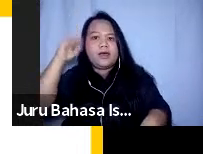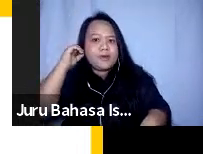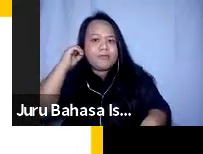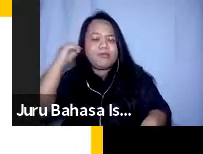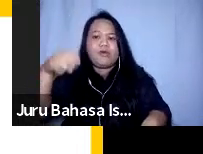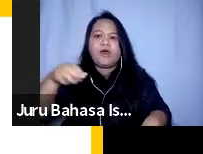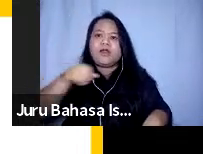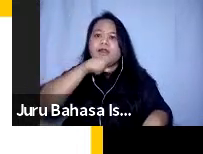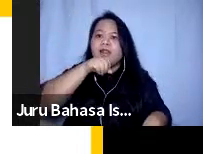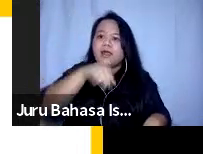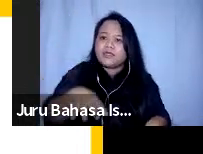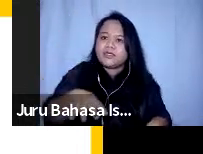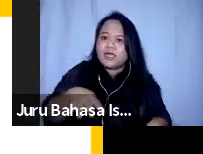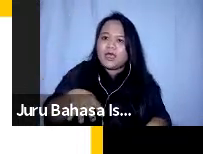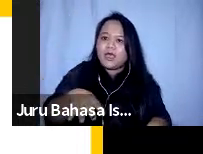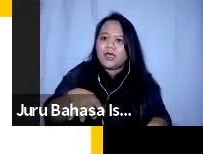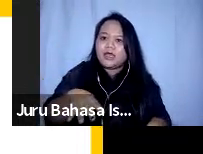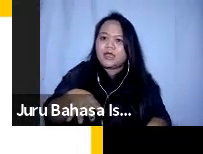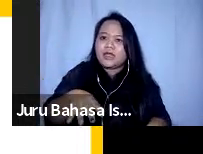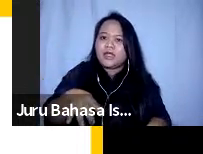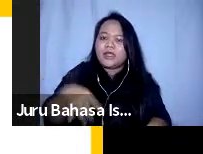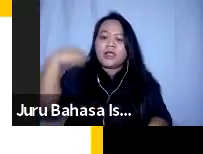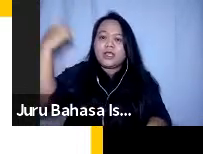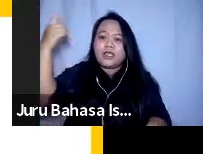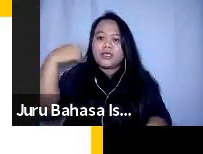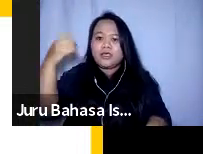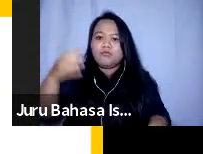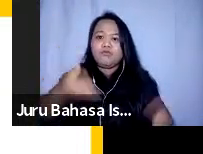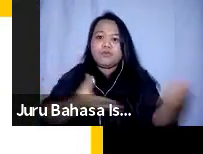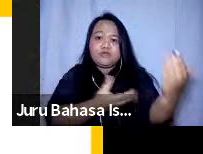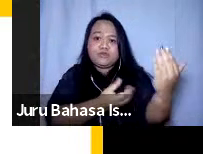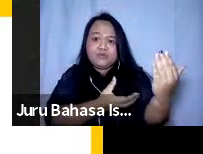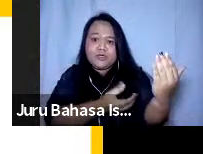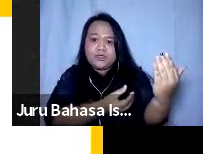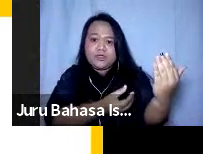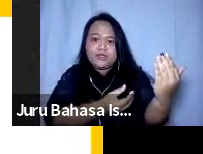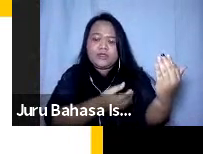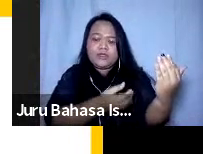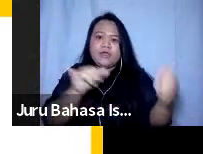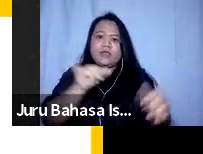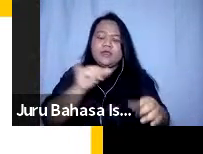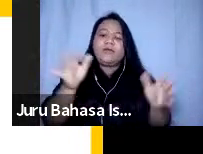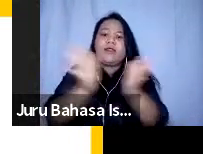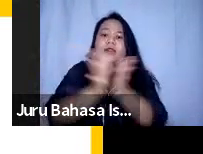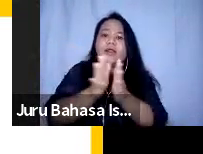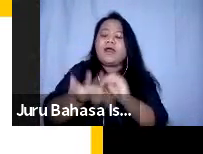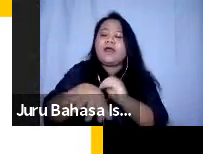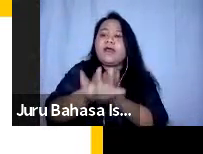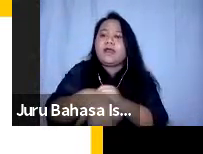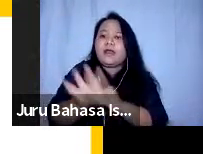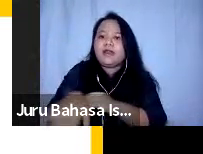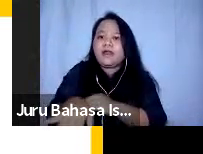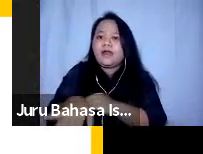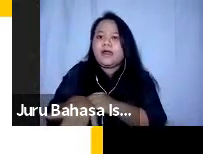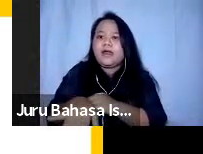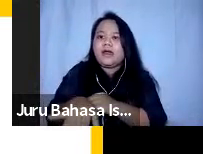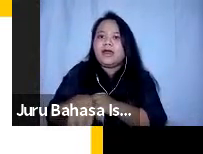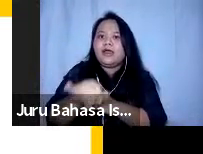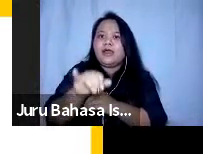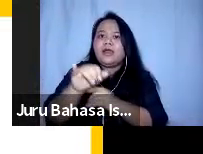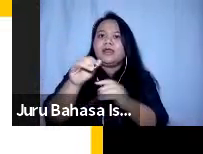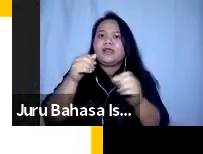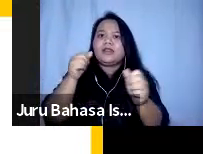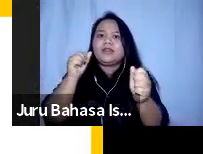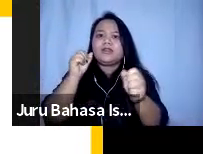kemudian ibu dengan ibu menyusui dengan anak-anak eksklusi terjadi ketika ini